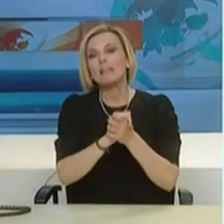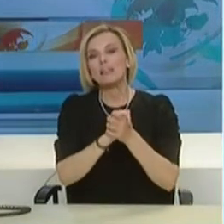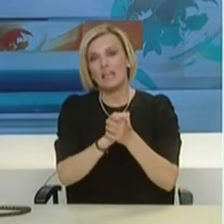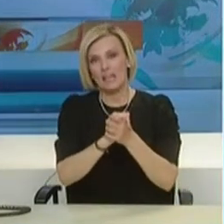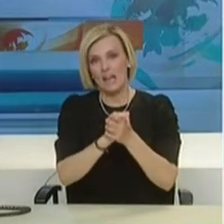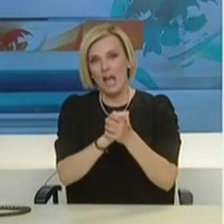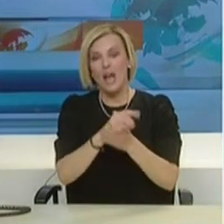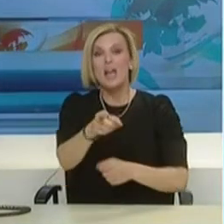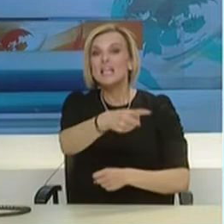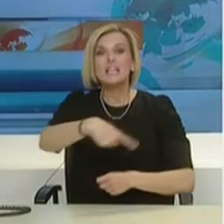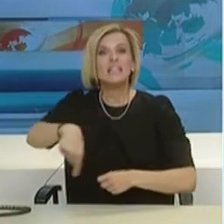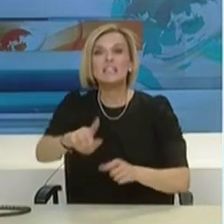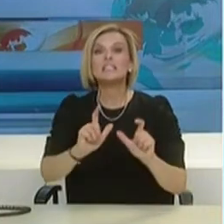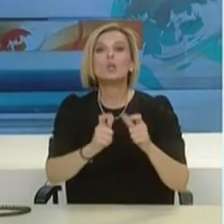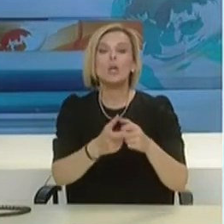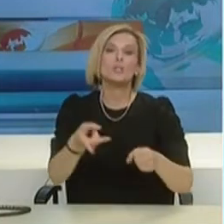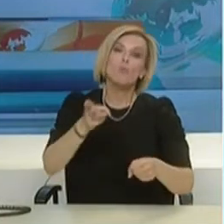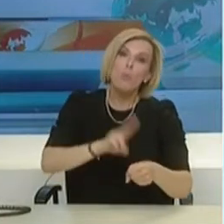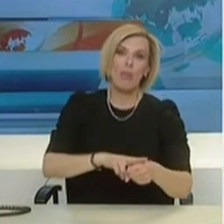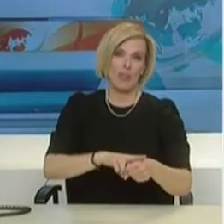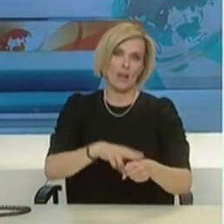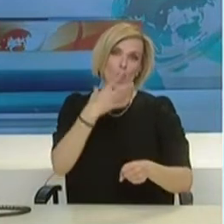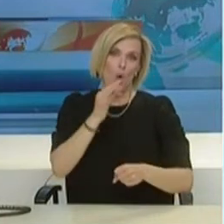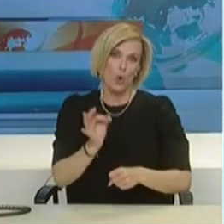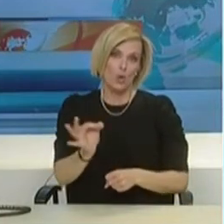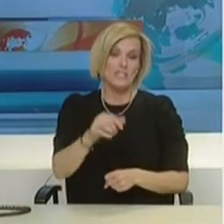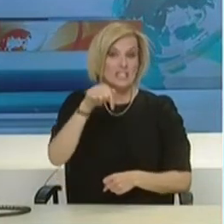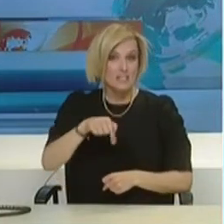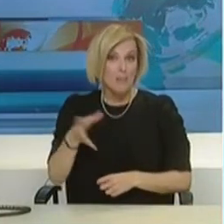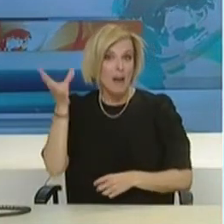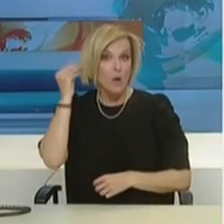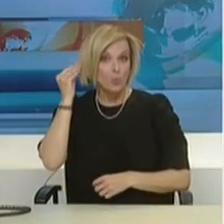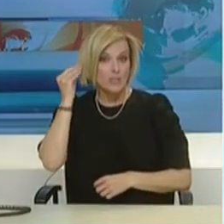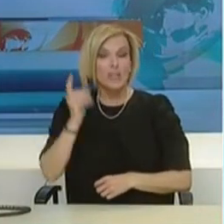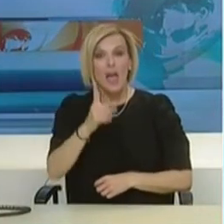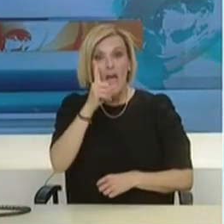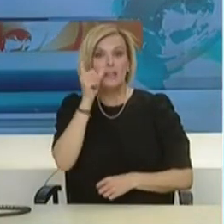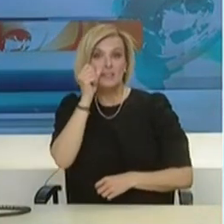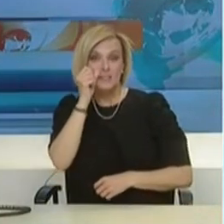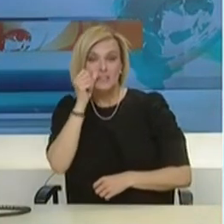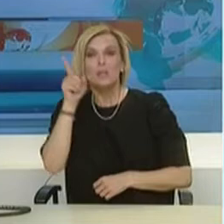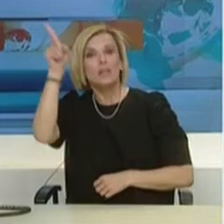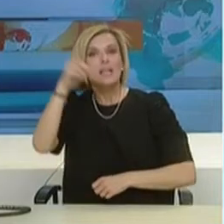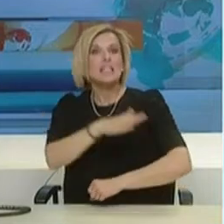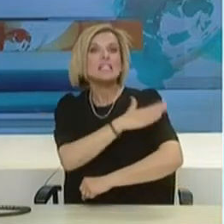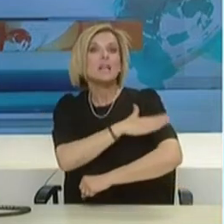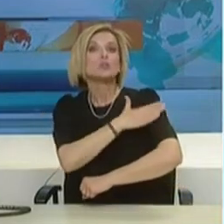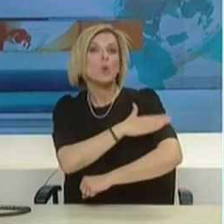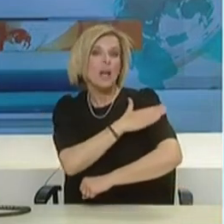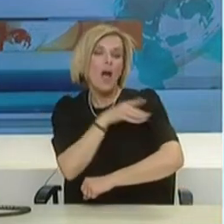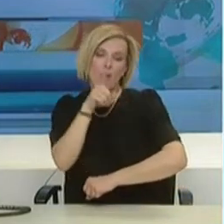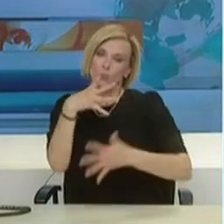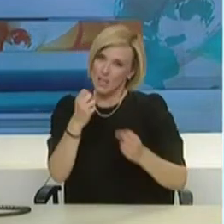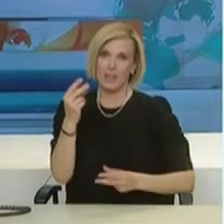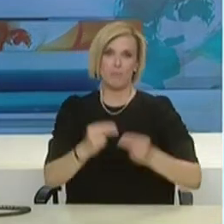οικογένειες αυτών που έχασαν τους δικούς τους. Ακούσατε σήμερα για έναν συνάνθρωπό μας που έχασε τη ζωή του στην Καστοριά, έναν άνθρωπο με